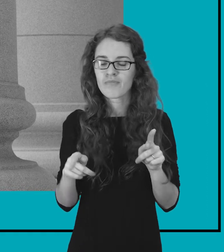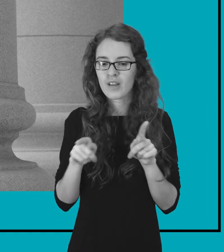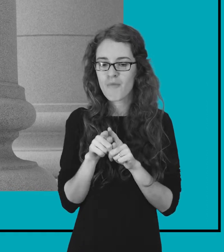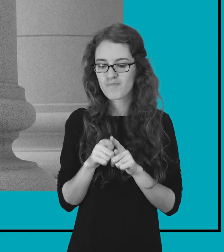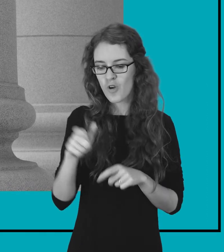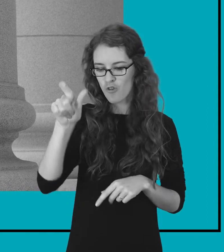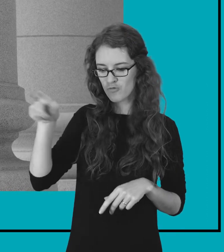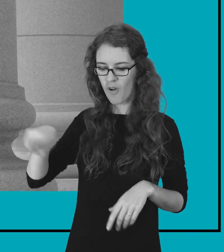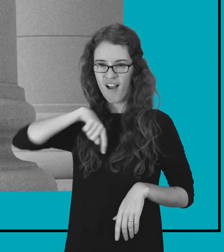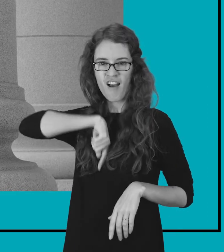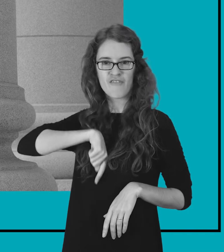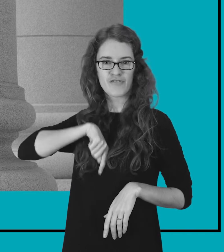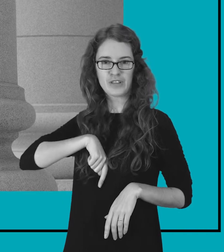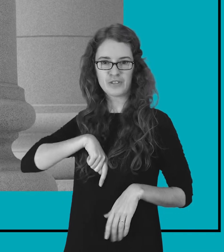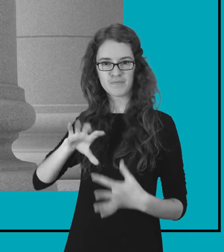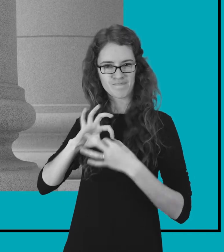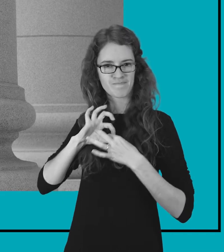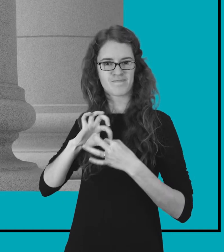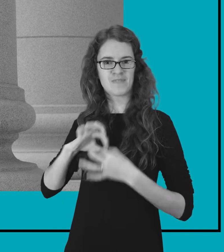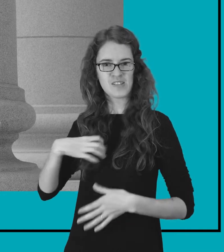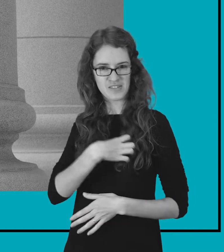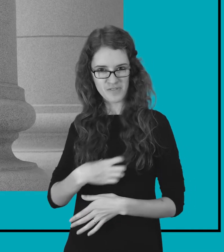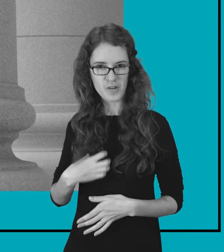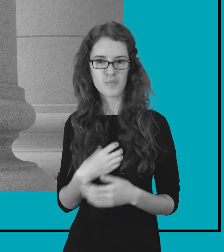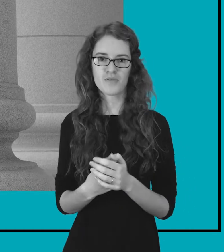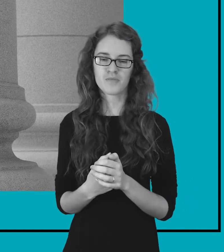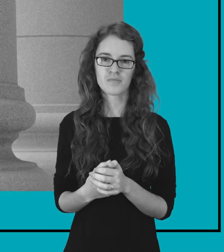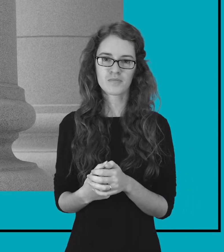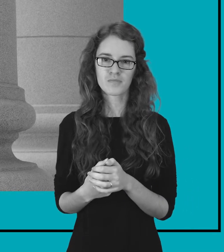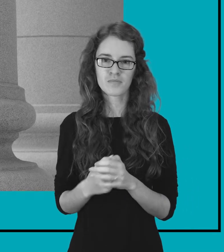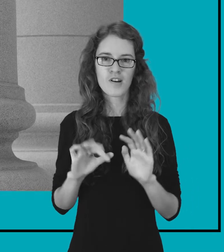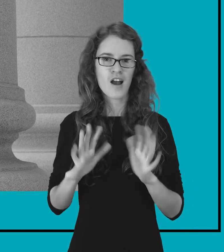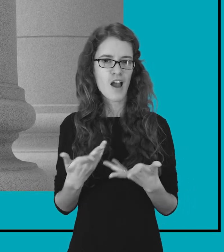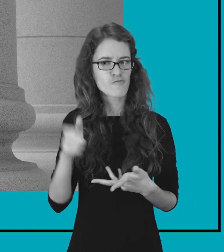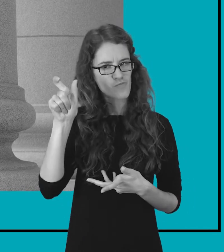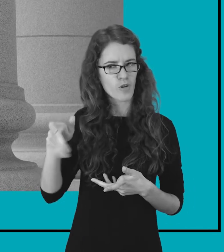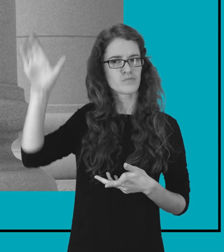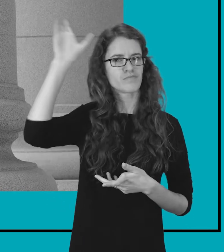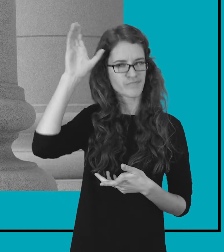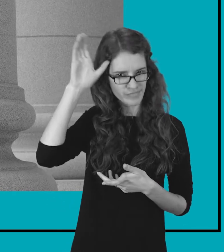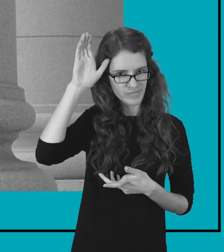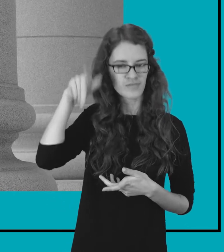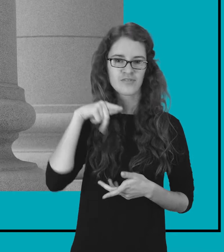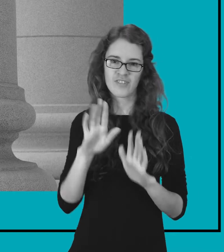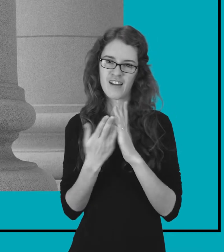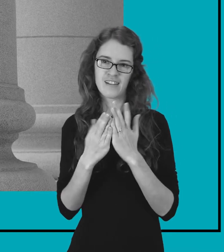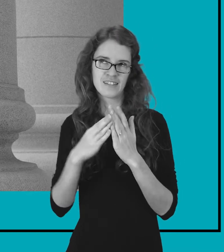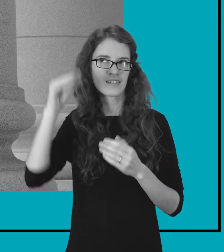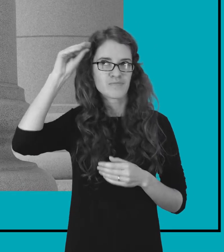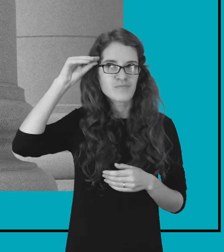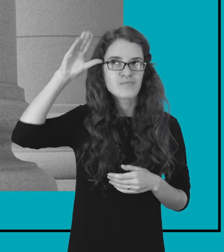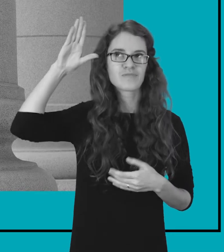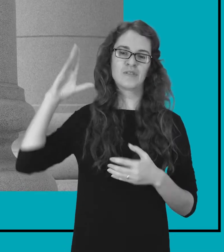kažkoks tai intelektualinis požinys. Jeigu žmogus yra išsilavinęs, tai knyga